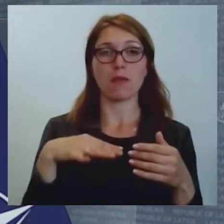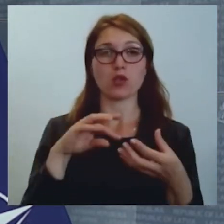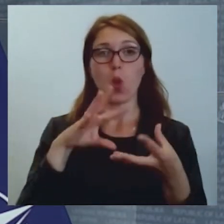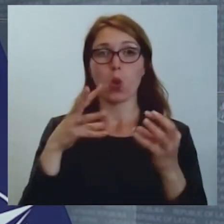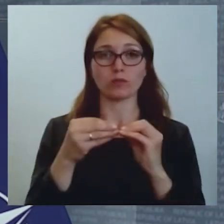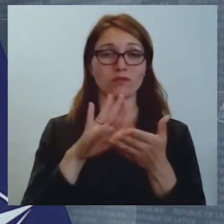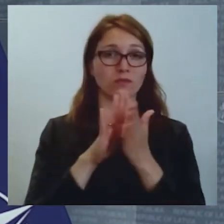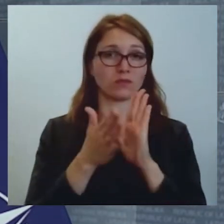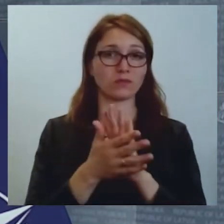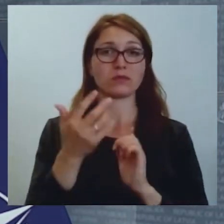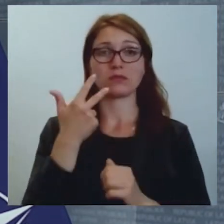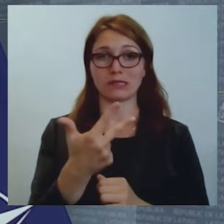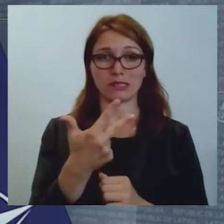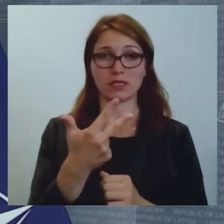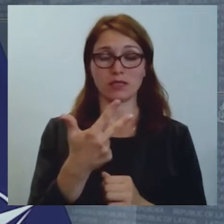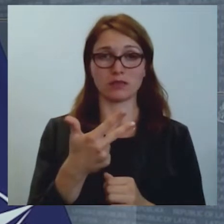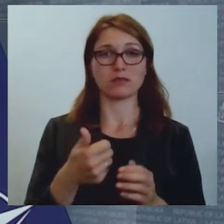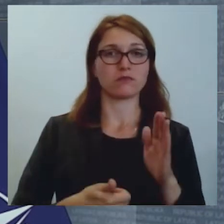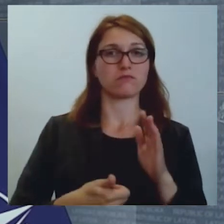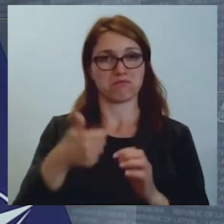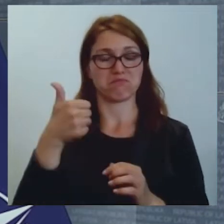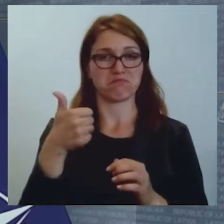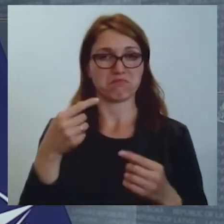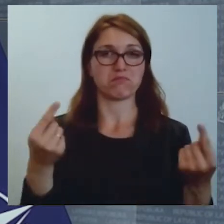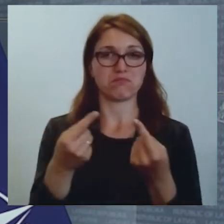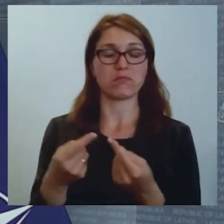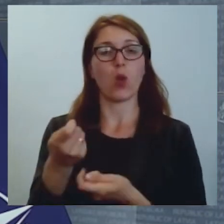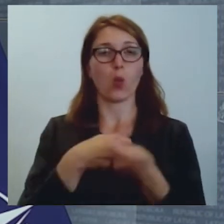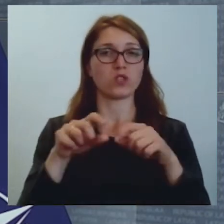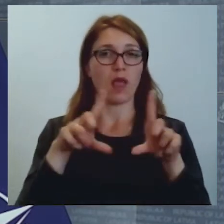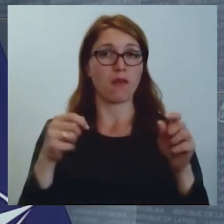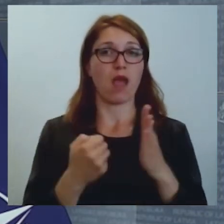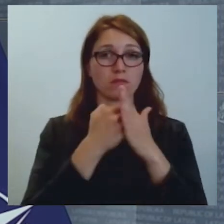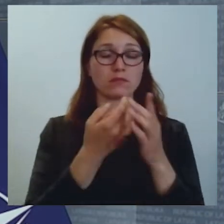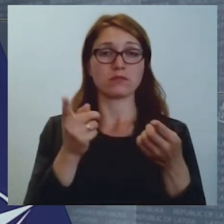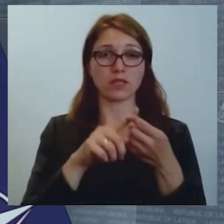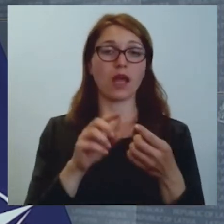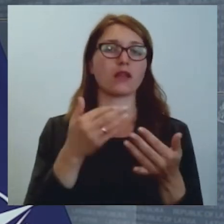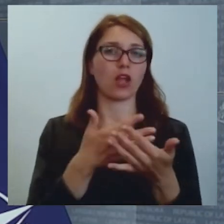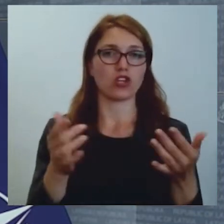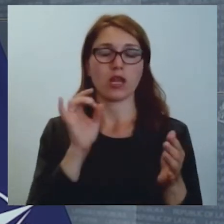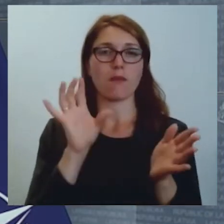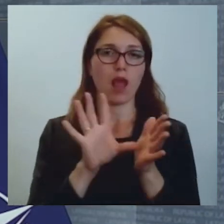trim optimālākiem atbalstu veidiem uzņēmējiem saistībā ar energo resursa sadārdzinām.